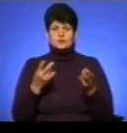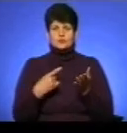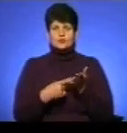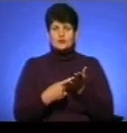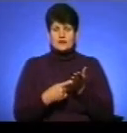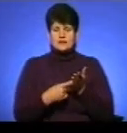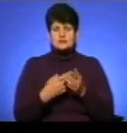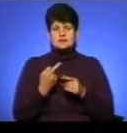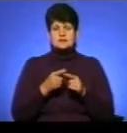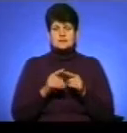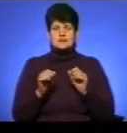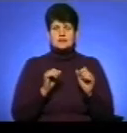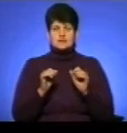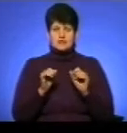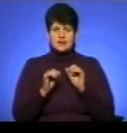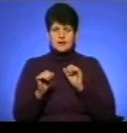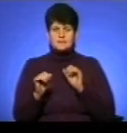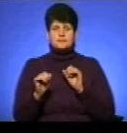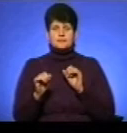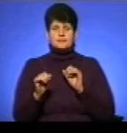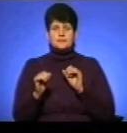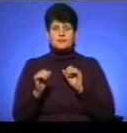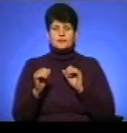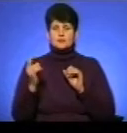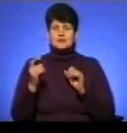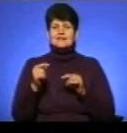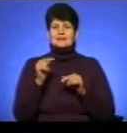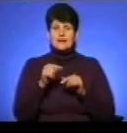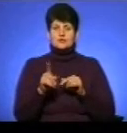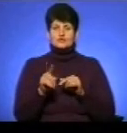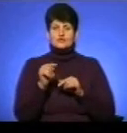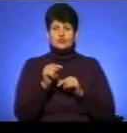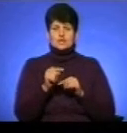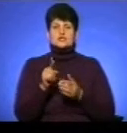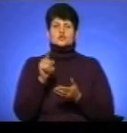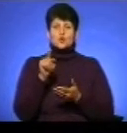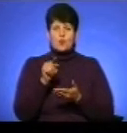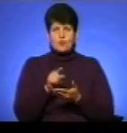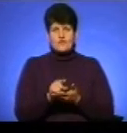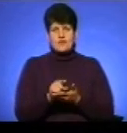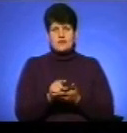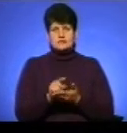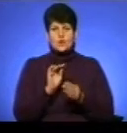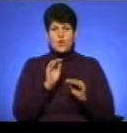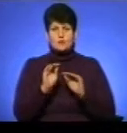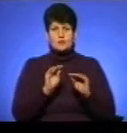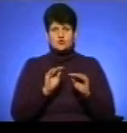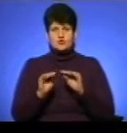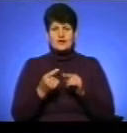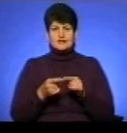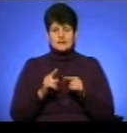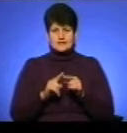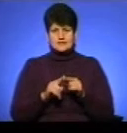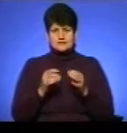цим керівникам суб'єктів господарювання те, що вони зобов'язані облаштувати ці елементи